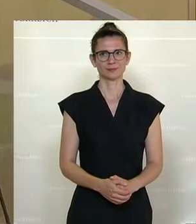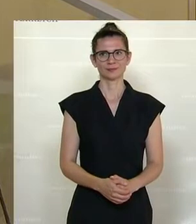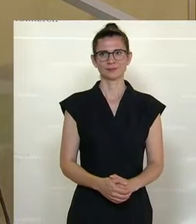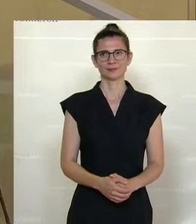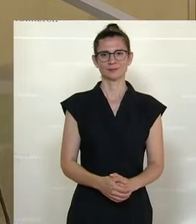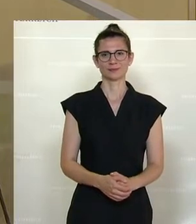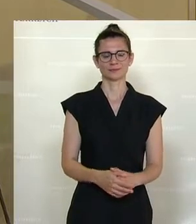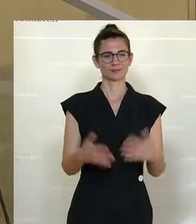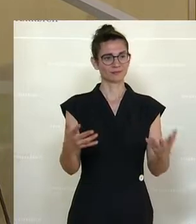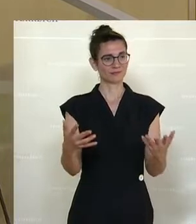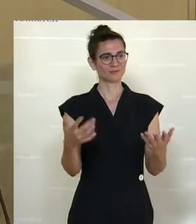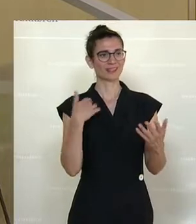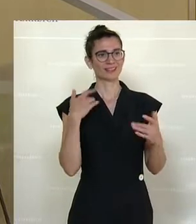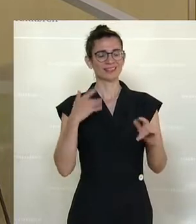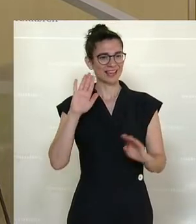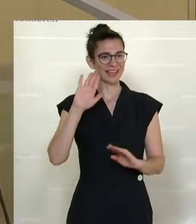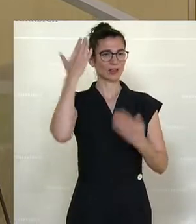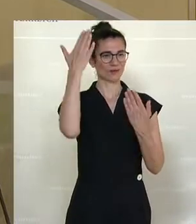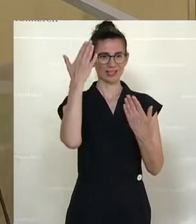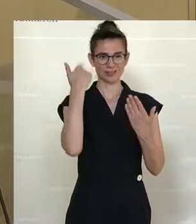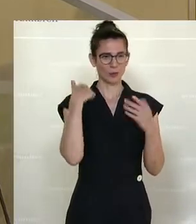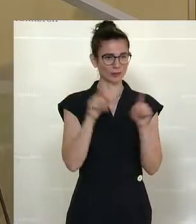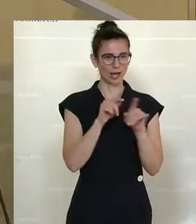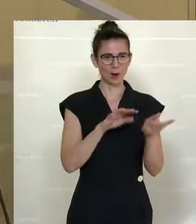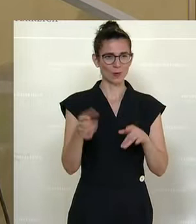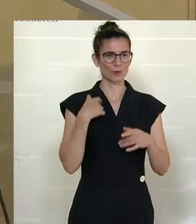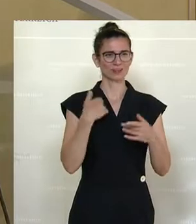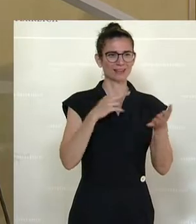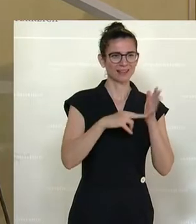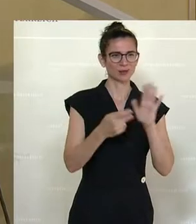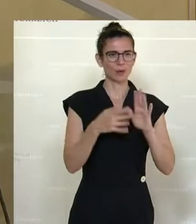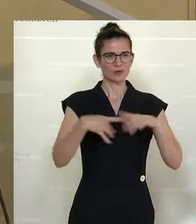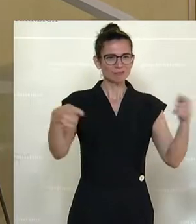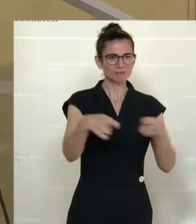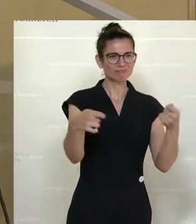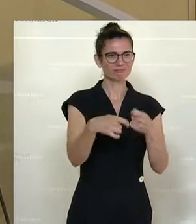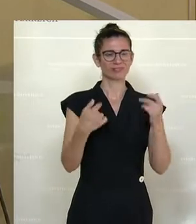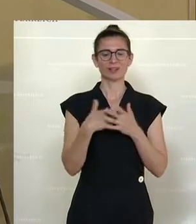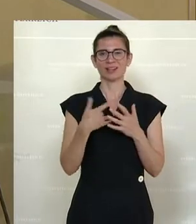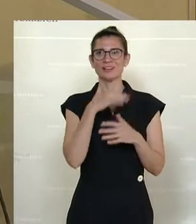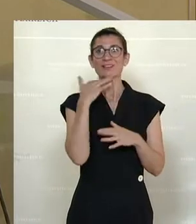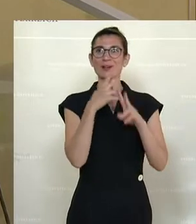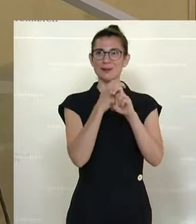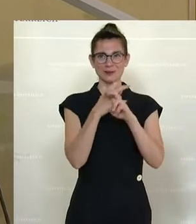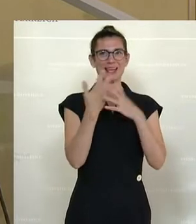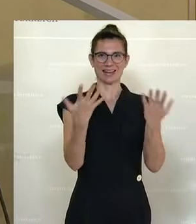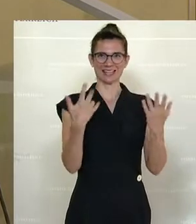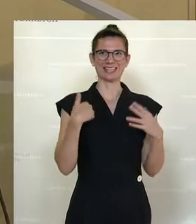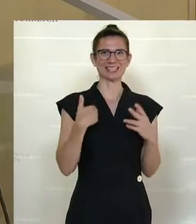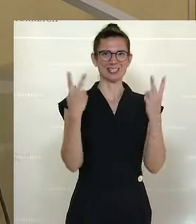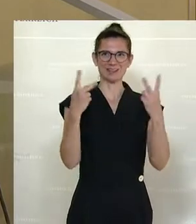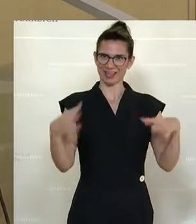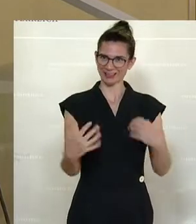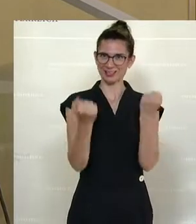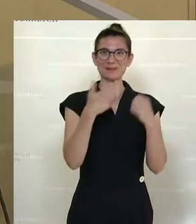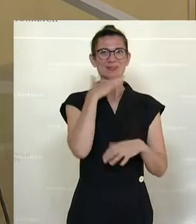Und dabei wird gerade in Innovationen investiert, in Technologie investiert, mit hohen Anteilen von österreichischer, von europäischer Wertschöpfung, an der viele